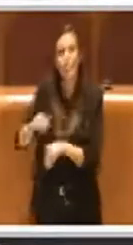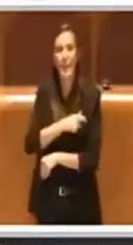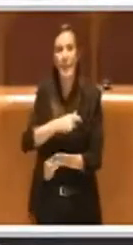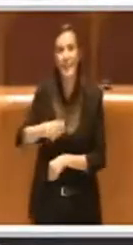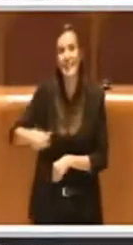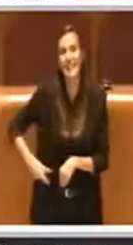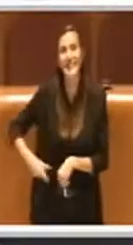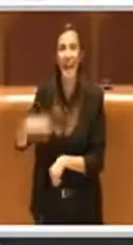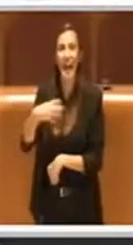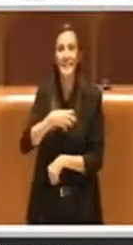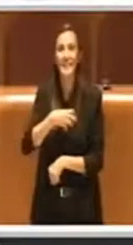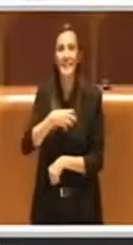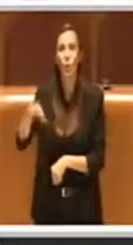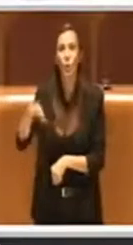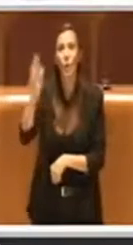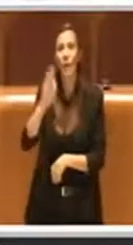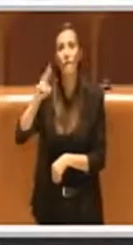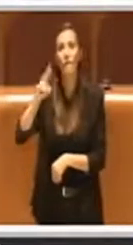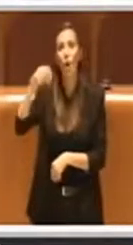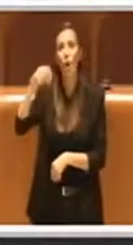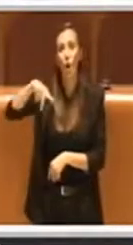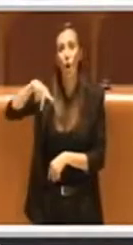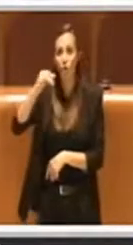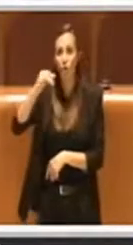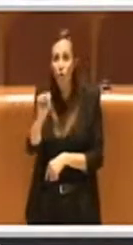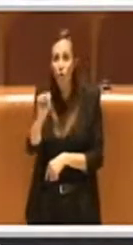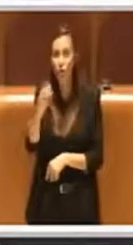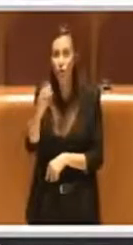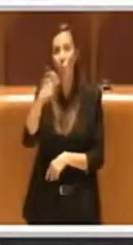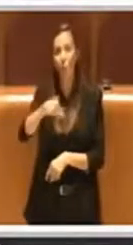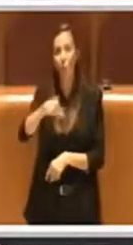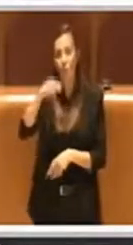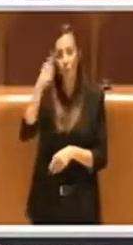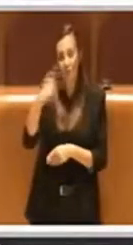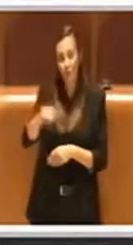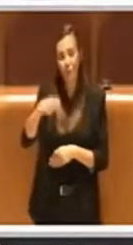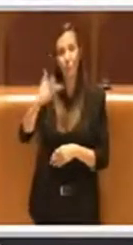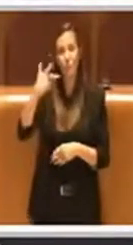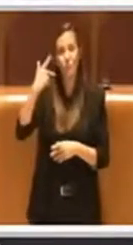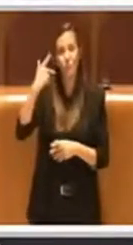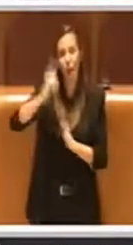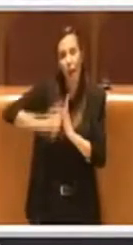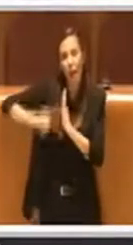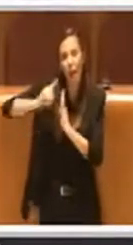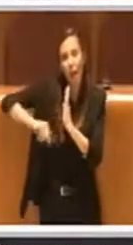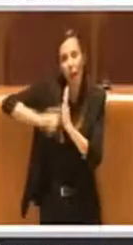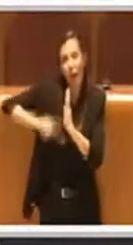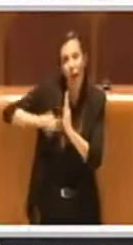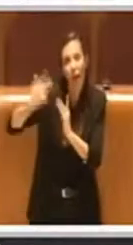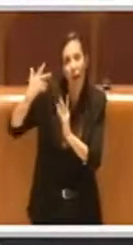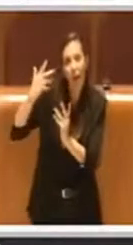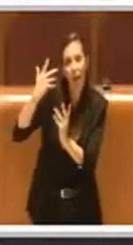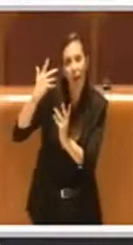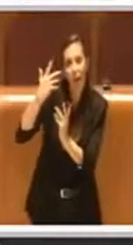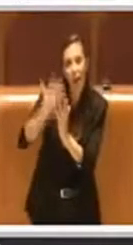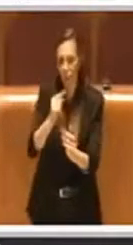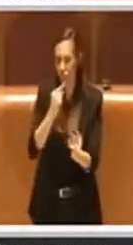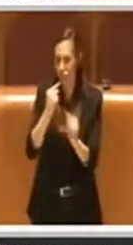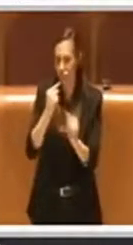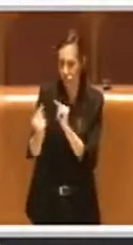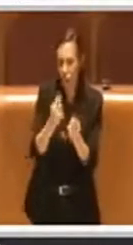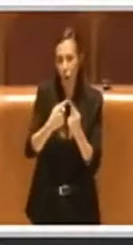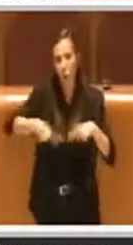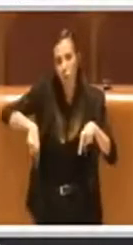Frongia, perché la condivisione che si è realizzata in questi mesi di dibattiti in